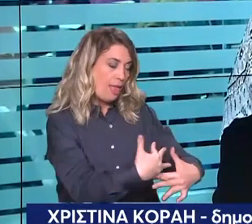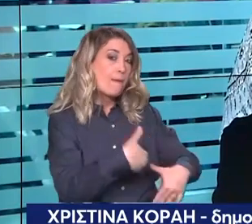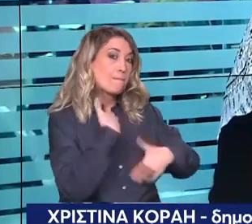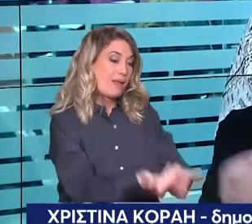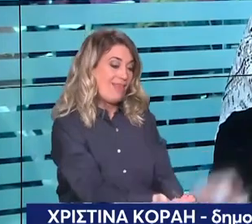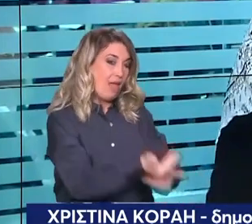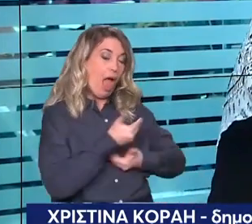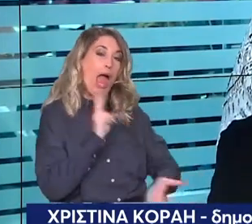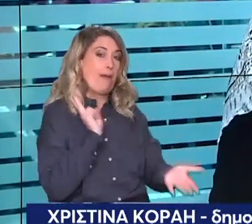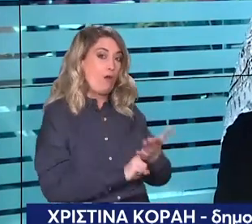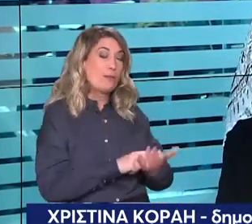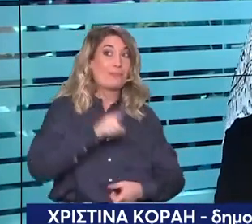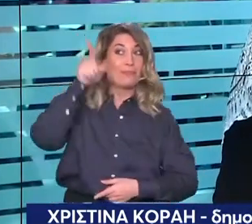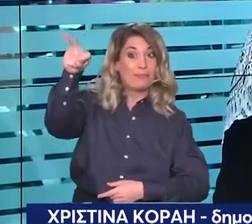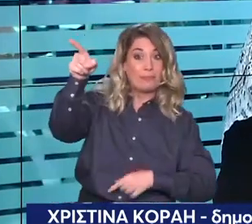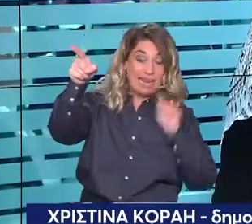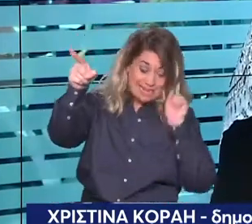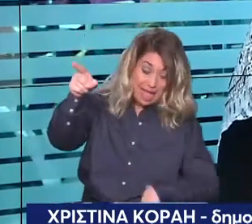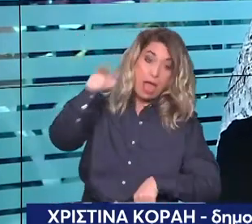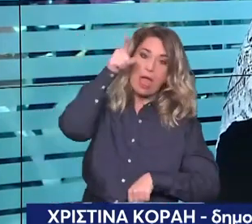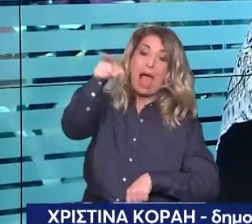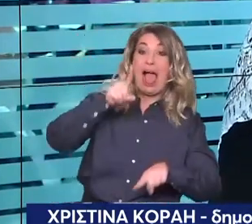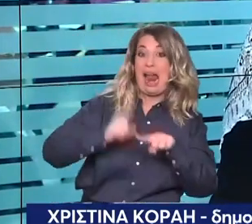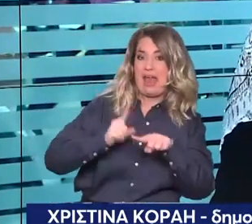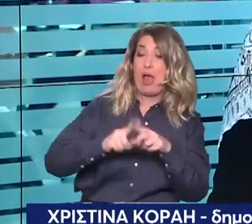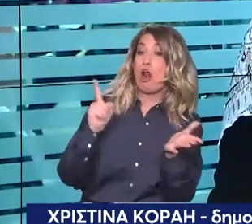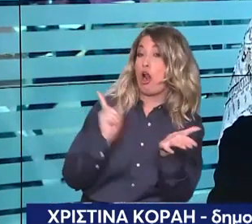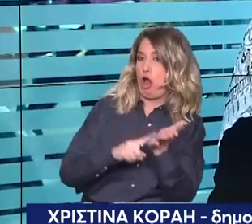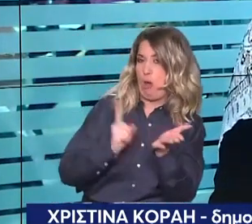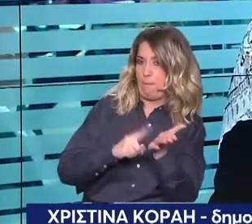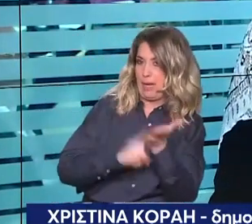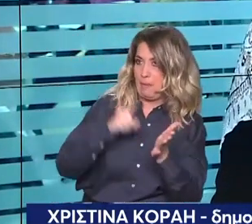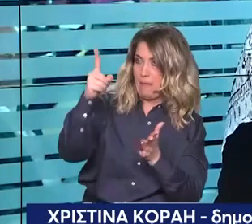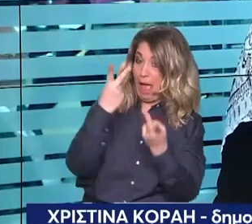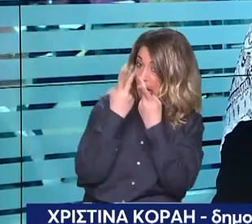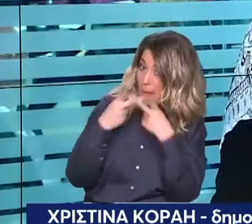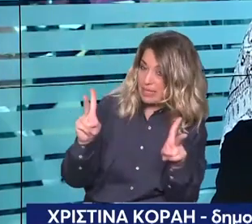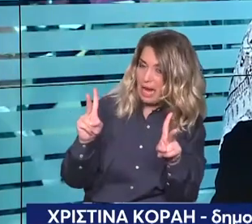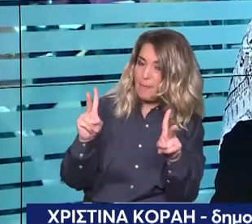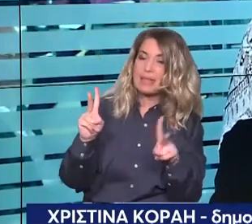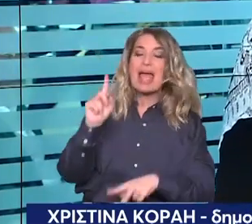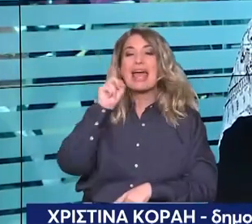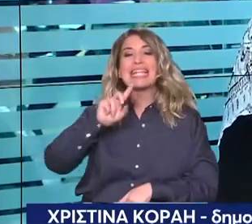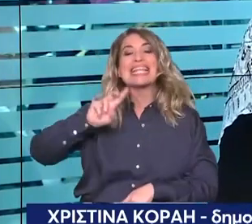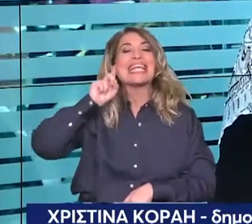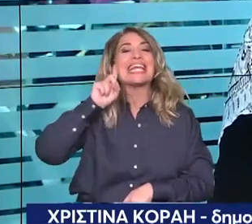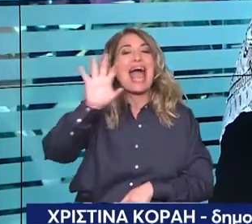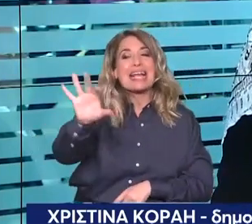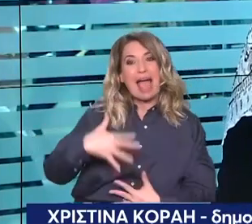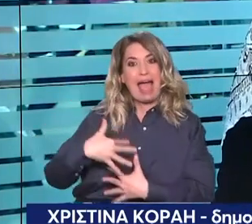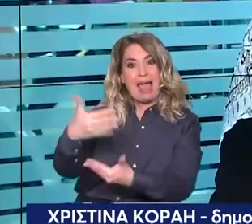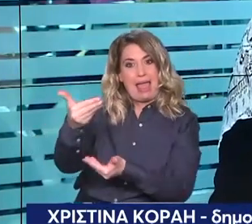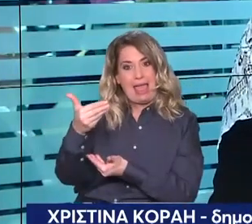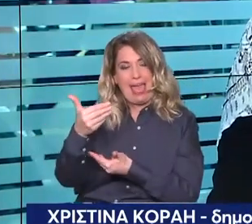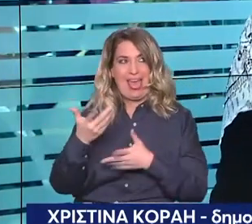αναγνωριστεί στην Ελλάδα. Θέλω να πω ότι είναι σαν να λέει σε κάποιους ότι κοιτάξτε εγώ απαγορεύω κάτι στην Ελλάδα αλλά πήγαινε κάντε το έξω και ελάτε εδώ